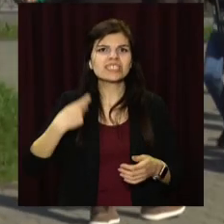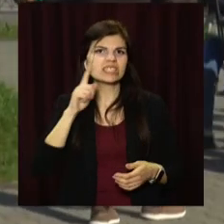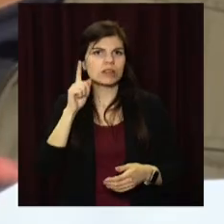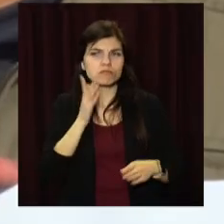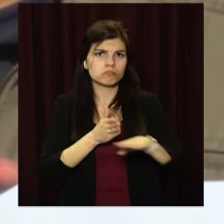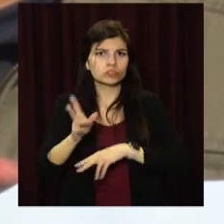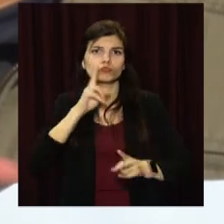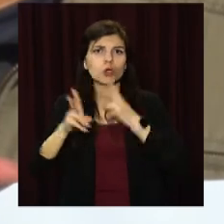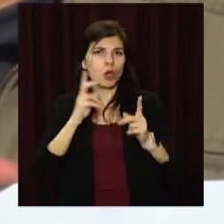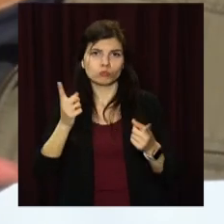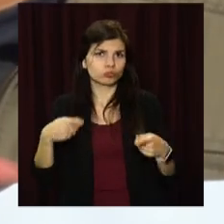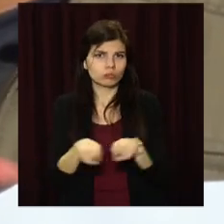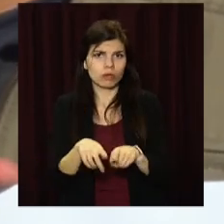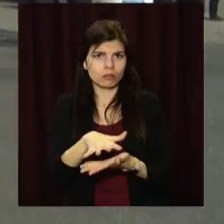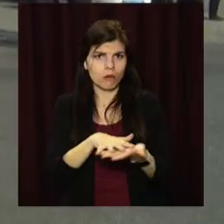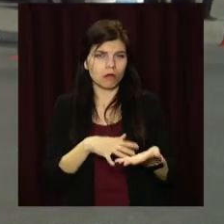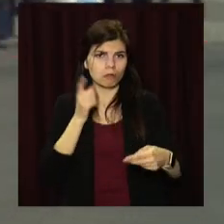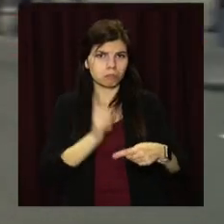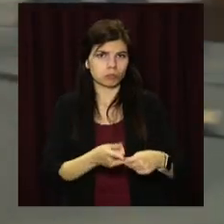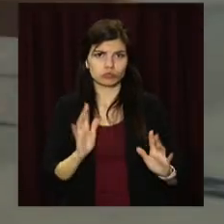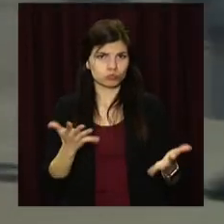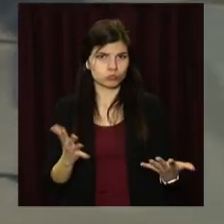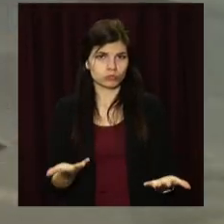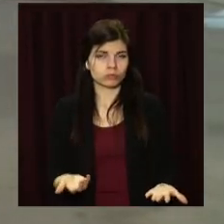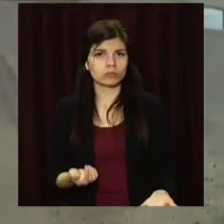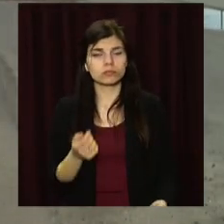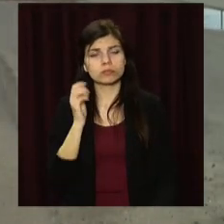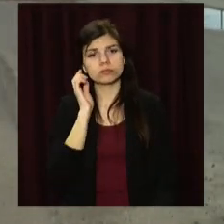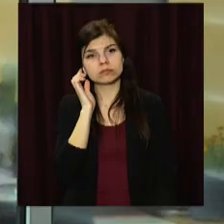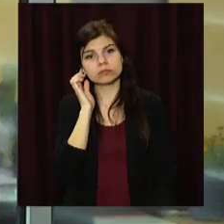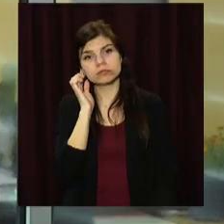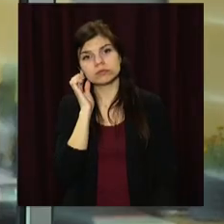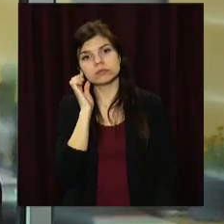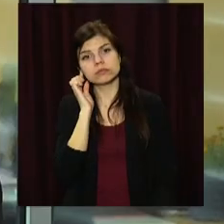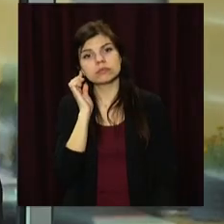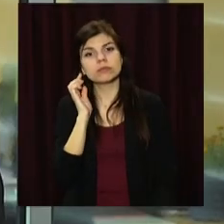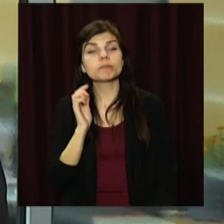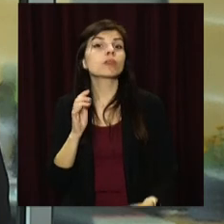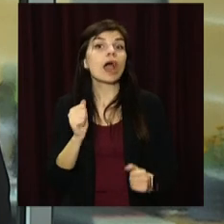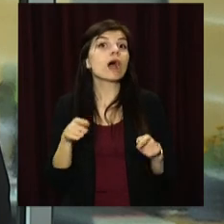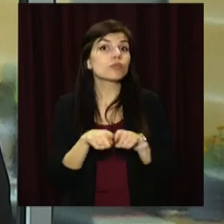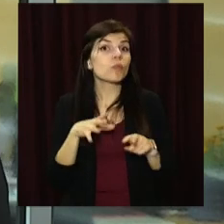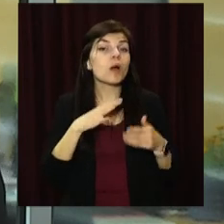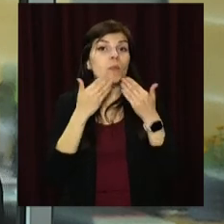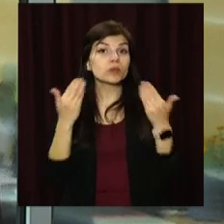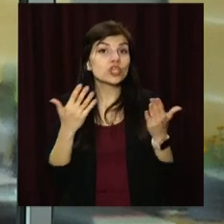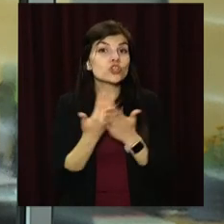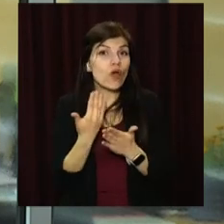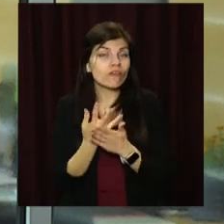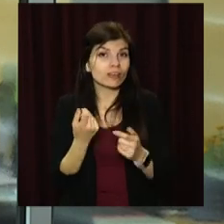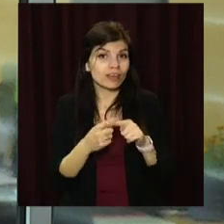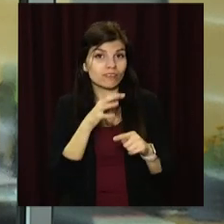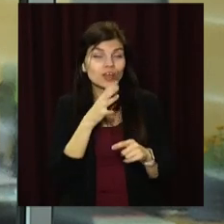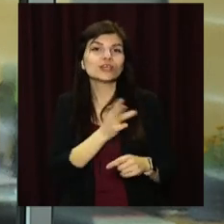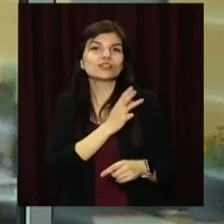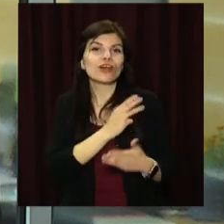Стас Коновалов, Олександр Вернигоров, OpenNews, телеканал «Відкритий». А такою була остання новина на цю годину.